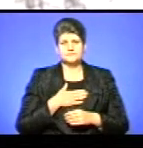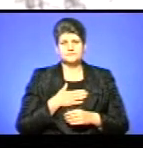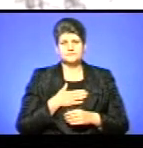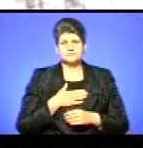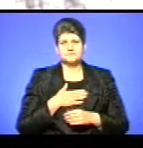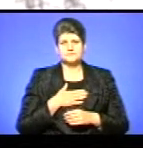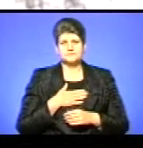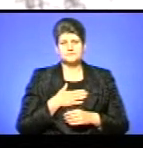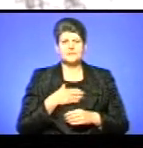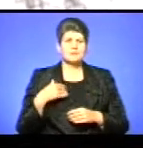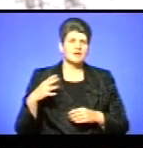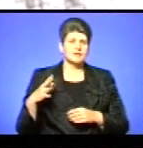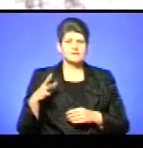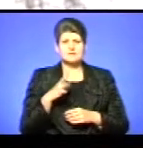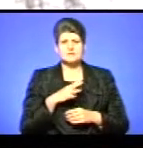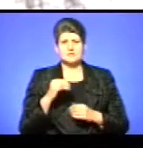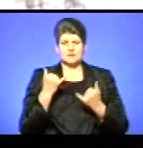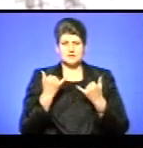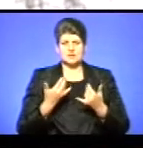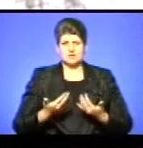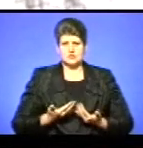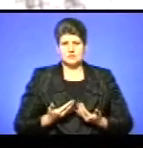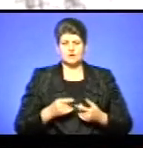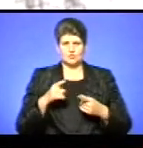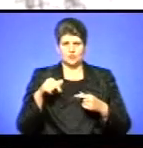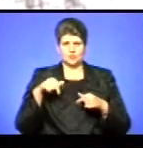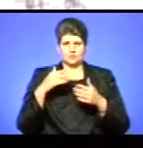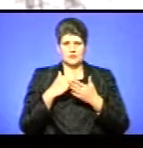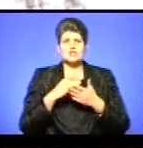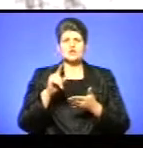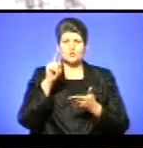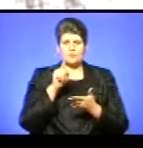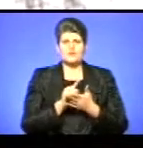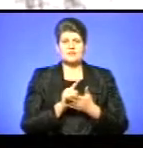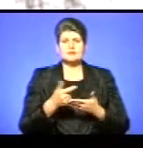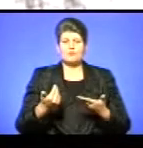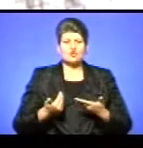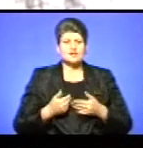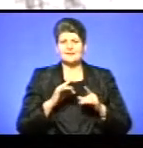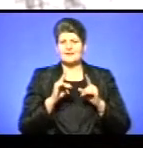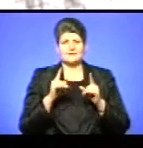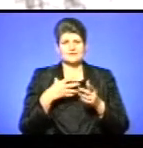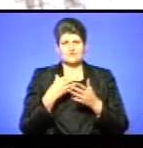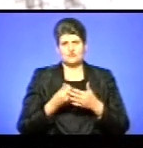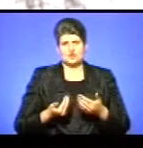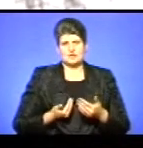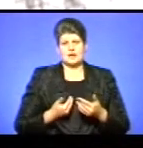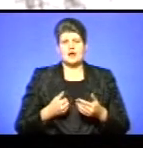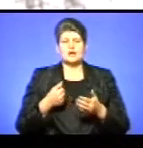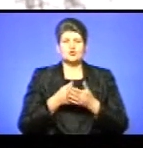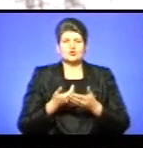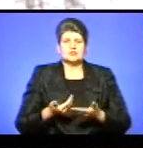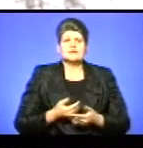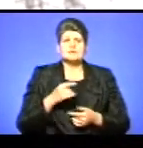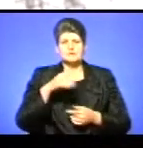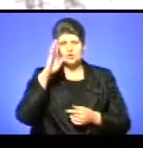І ми всі, ті, що зараз живі, ті, що тут тилу, зобов'язані прожити не тільки своє життя, а й дожити за тих хлопців,